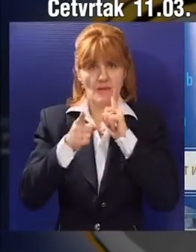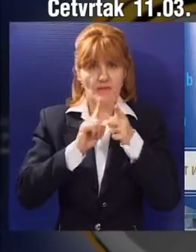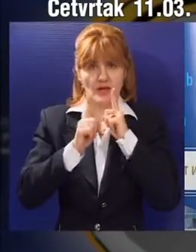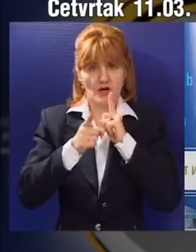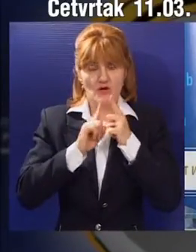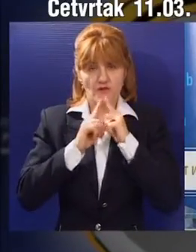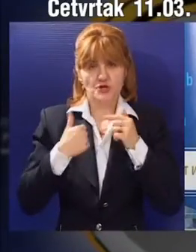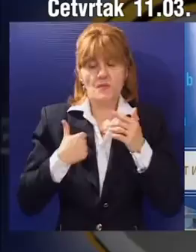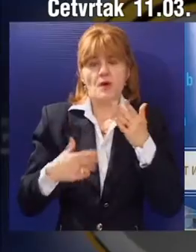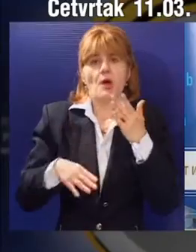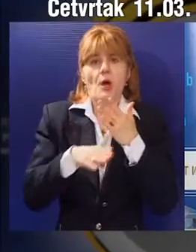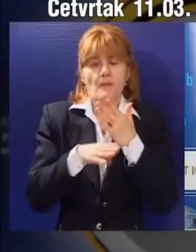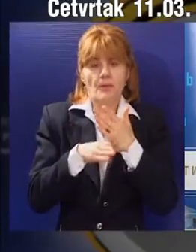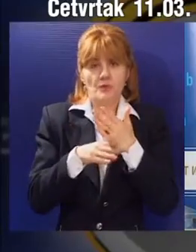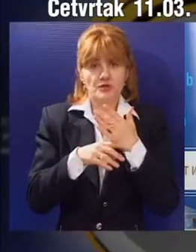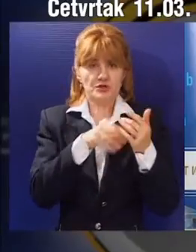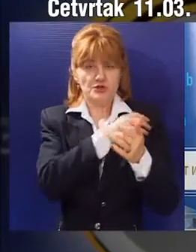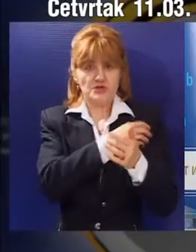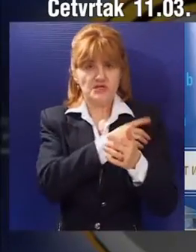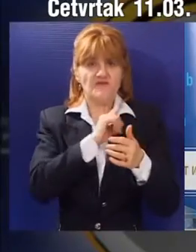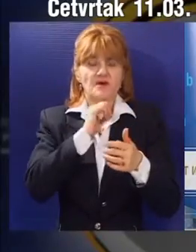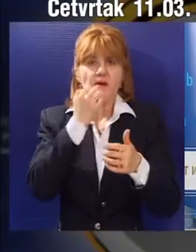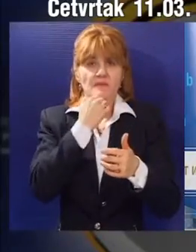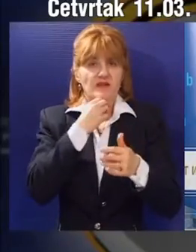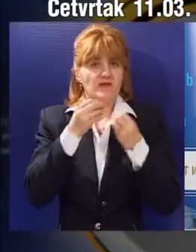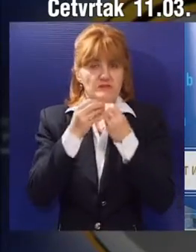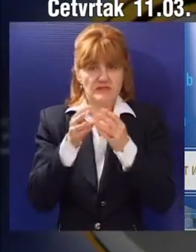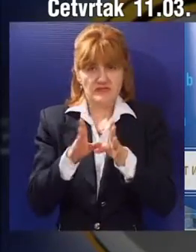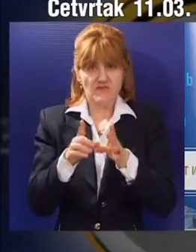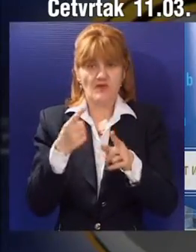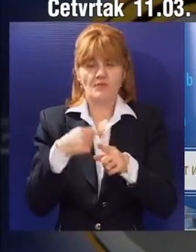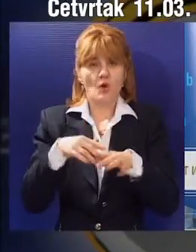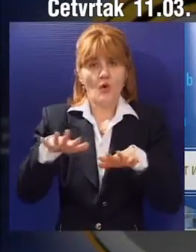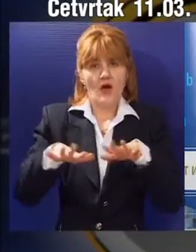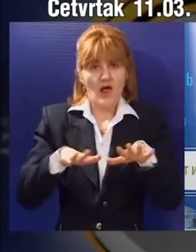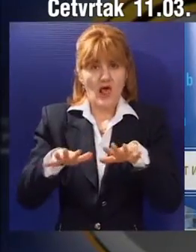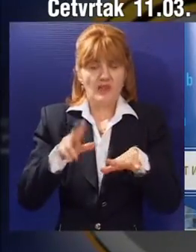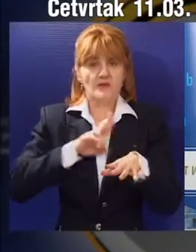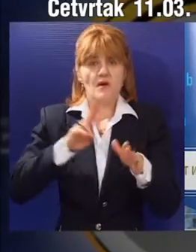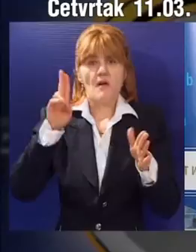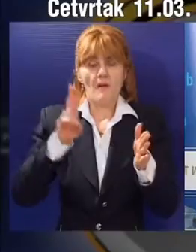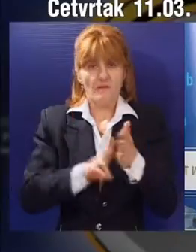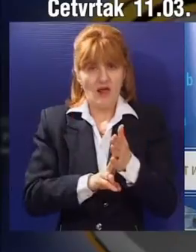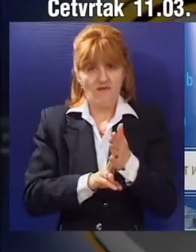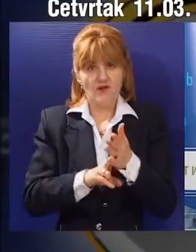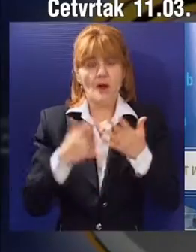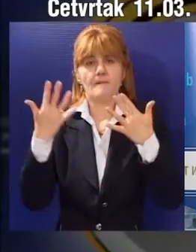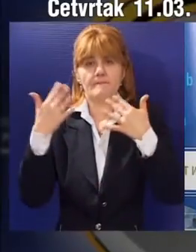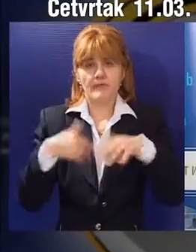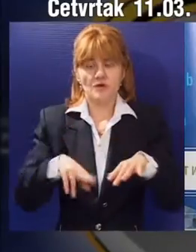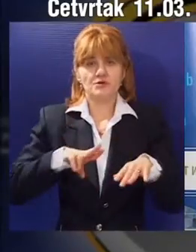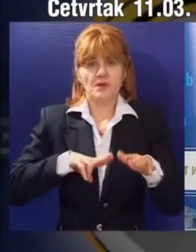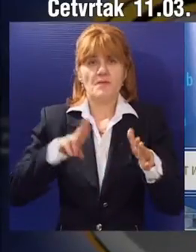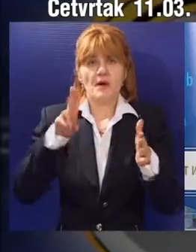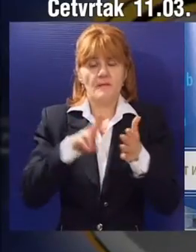pomoći za njih i naravno i za poslodavce, ali sve da radimo u skladu s tim da i radnici ostvaraju svoje prava, da preduzeće